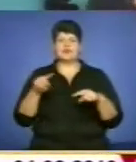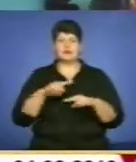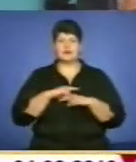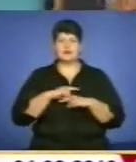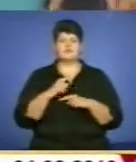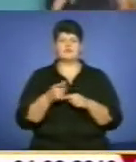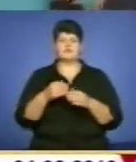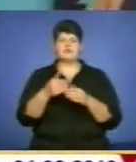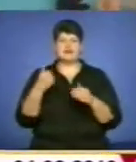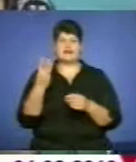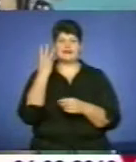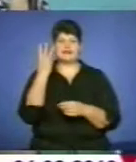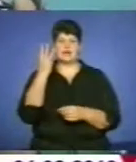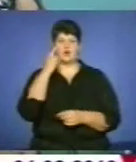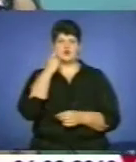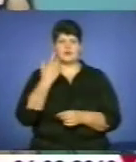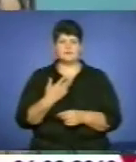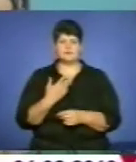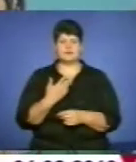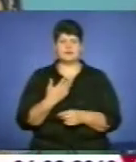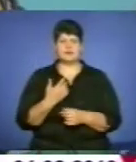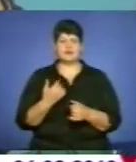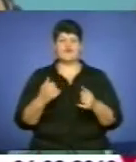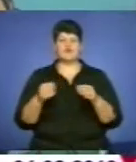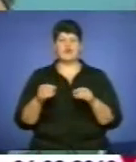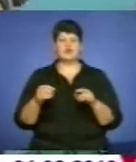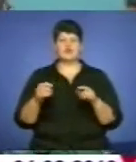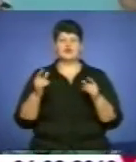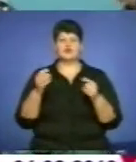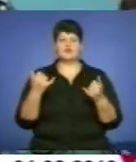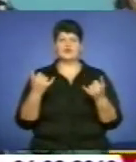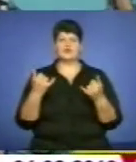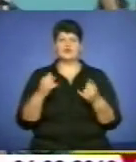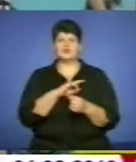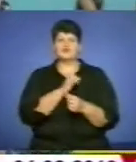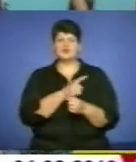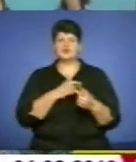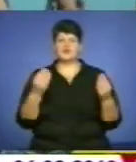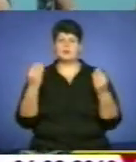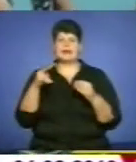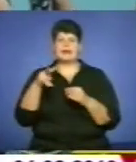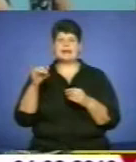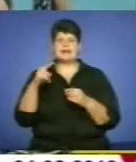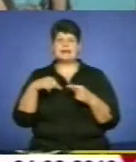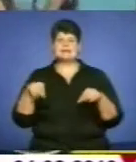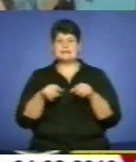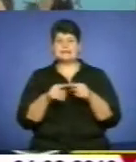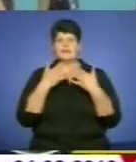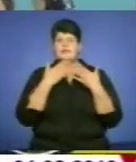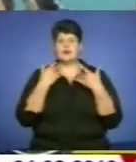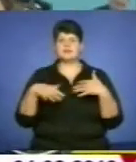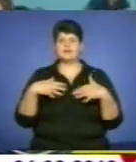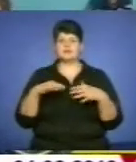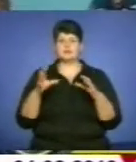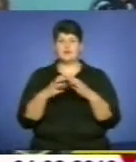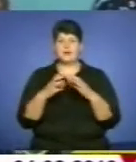очки. В Суперлізі нема слабких команд, навіть якщо Кряж на сьогоднішній день – це остання команда ліги, там